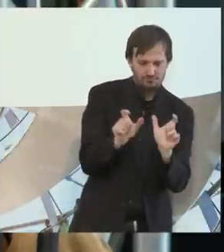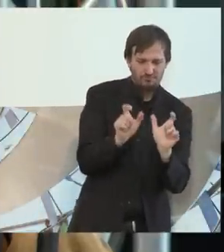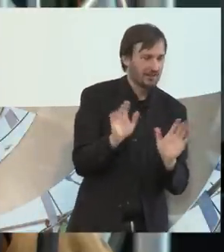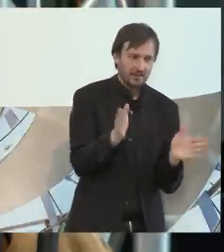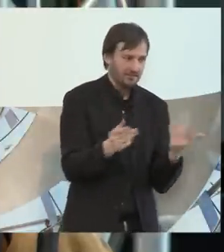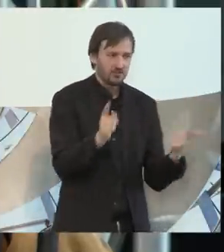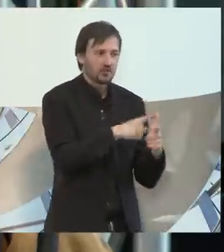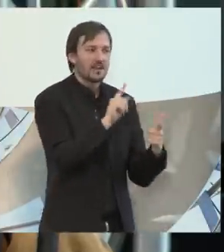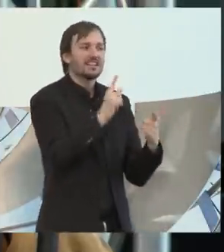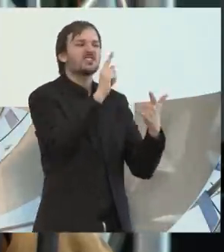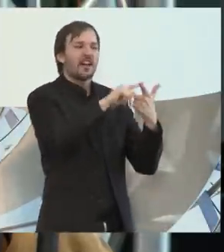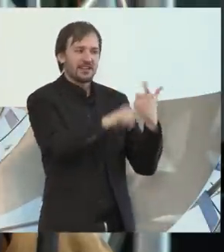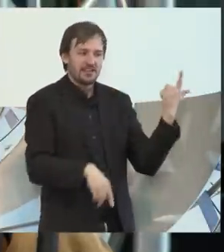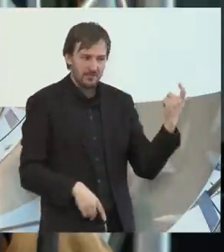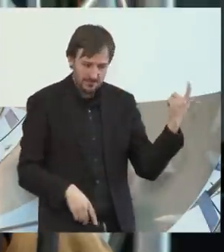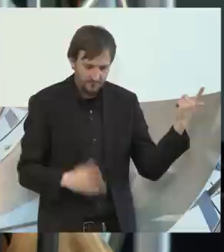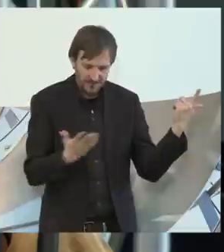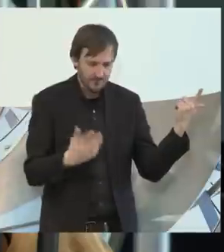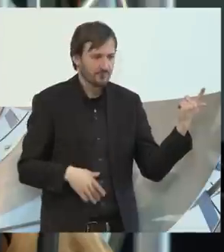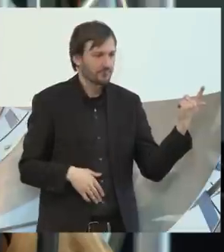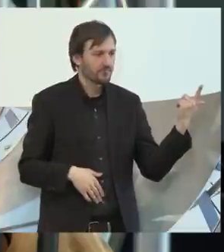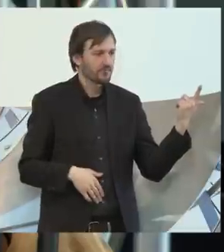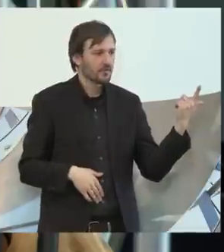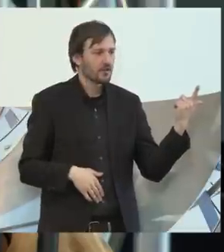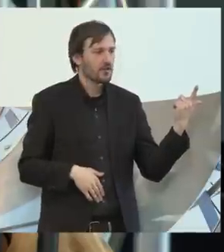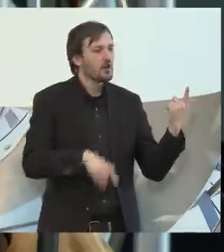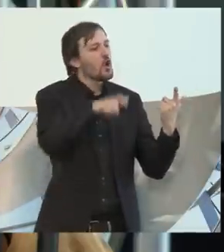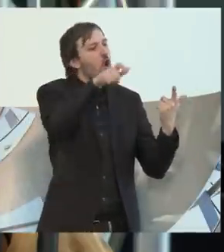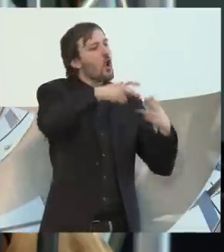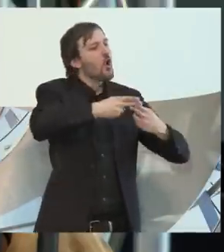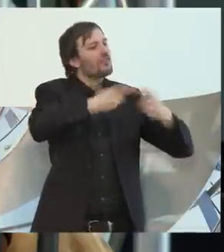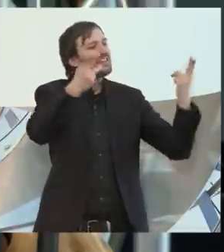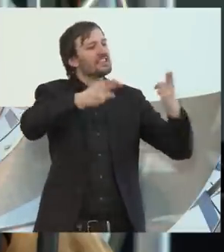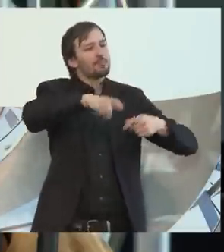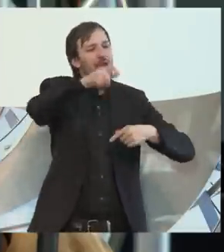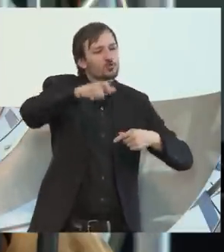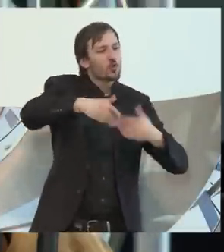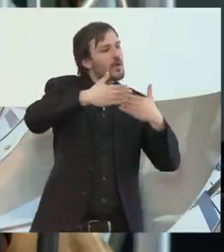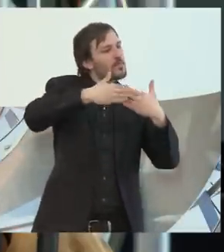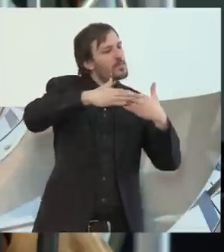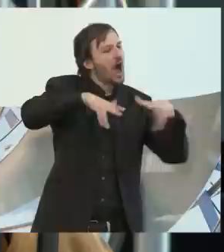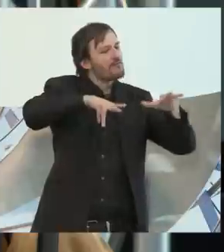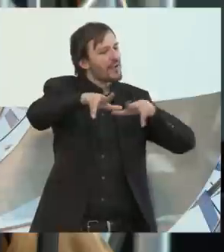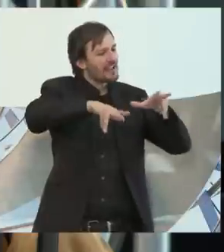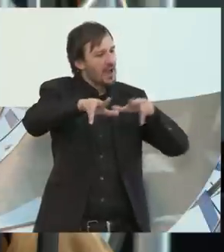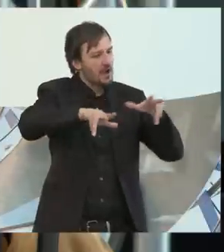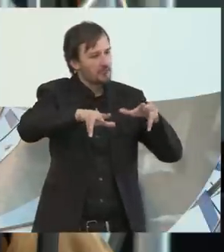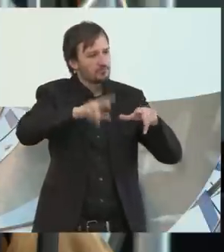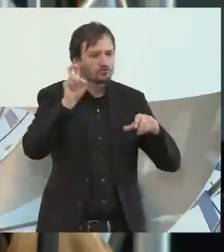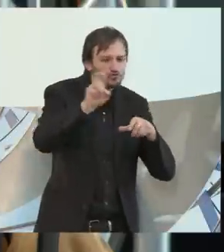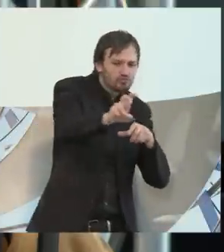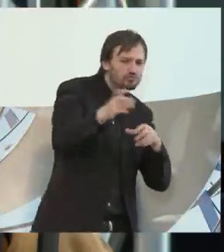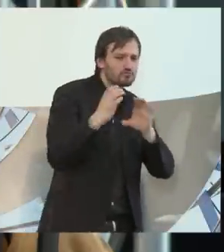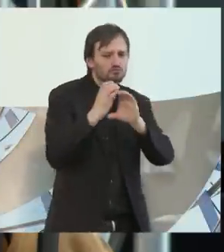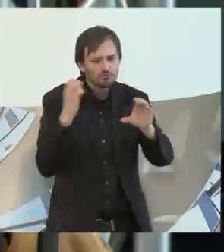ist der barrierefreie öffentliche Personennahverkehr. Um von A nach B zu kommen, bin ich darauf